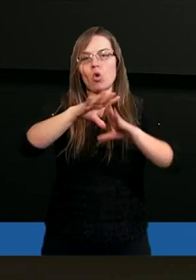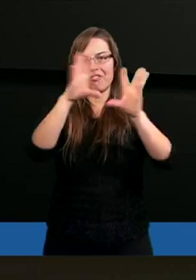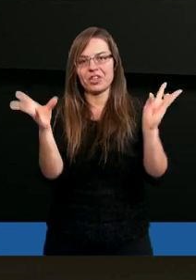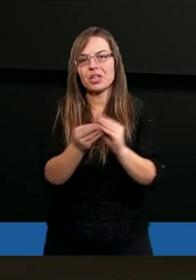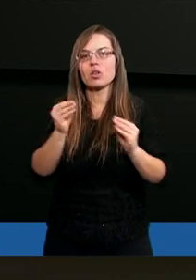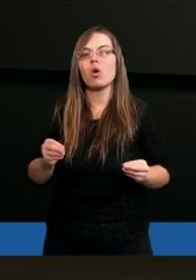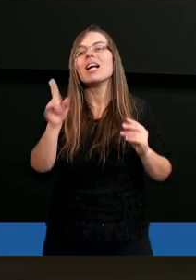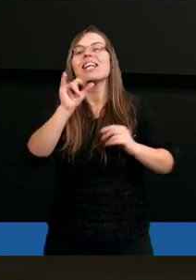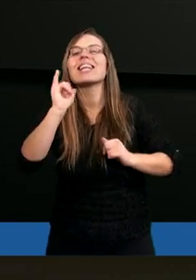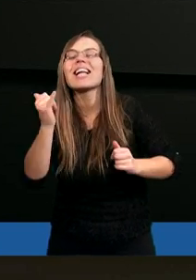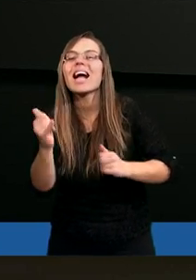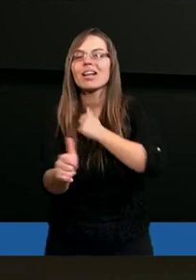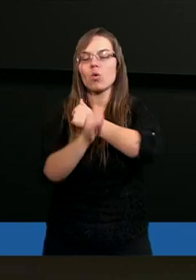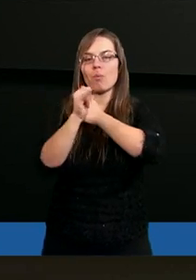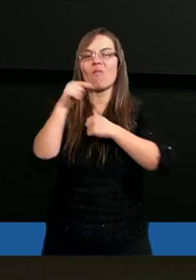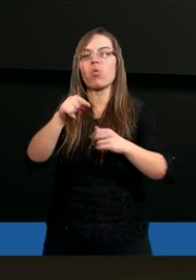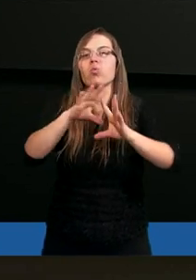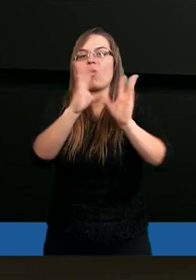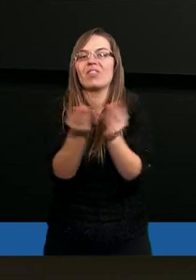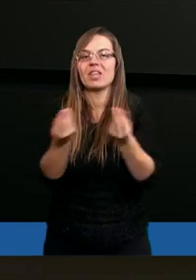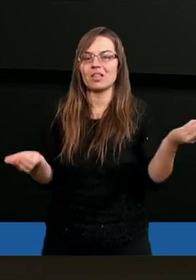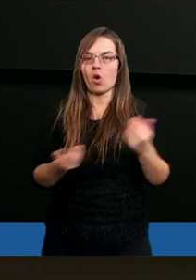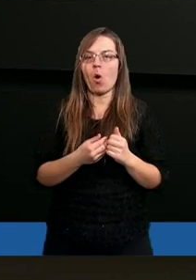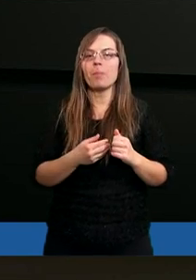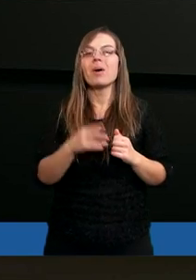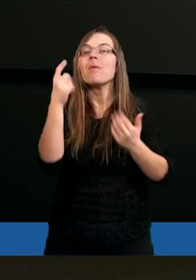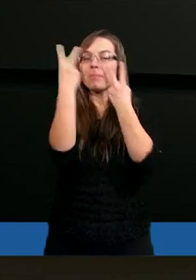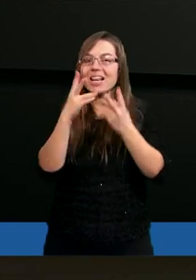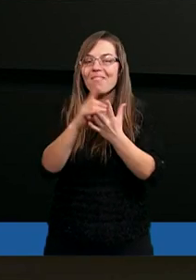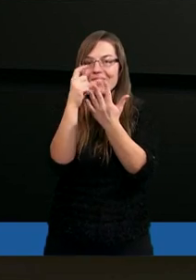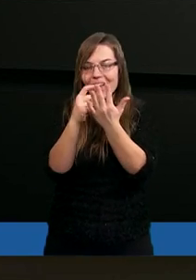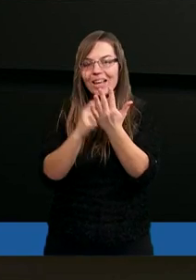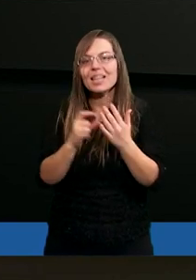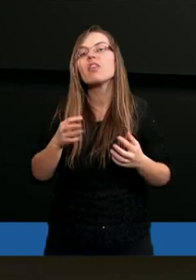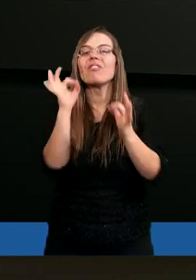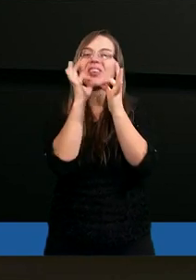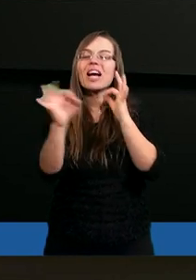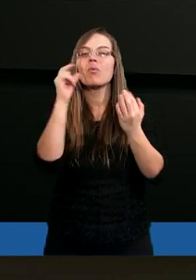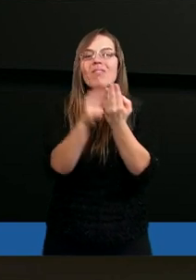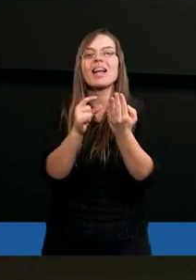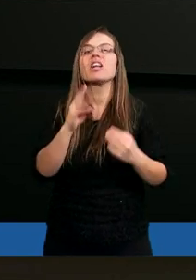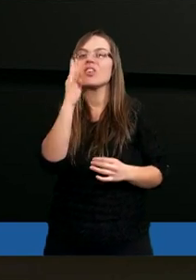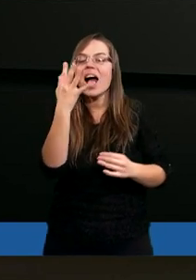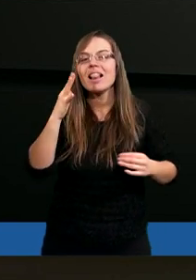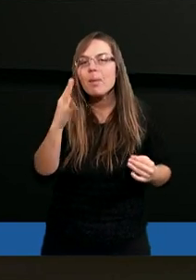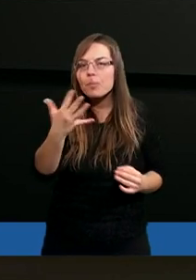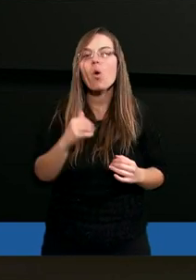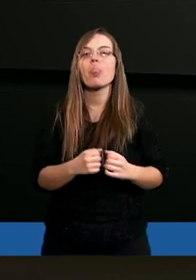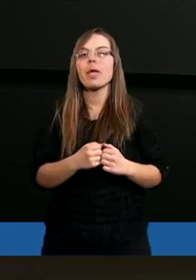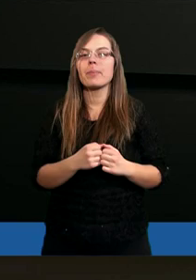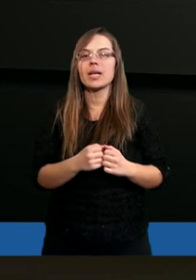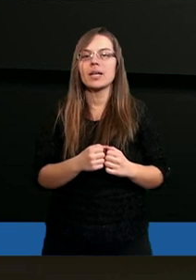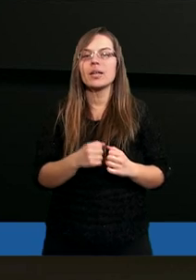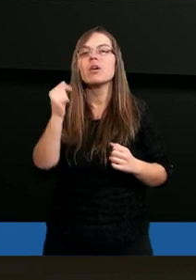wszystko. Z jakiego powodu to wszystko. I w tych czytanych wersetach, szczególnie w wersecie czwartym, piątym,